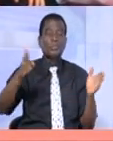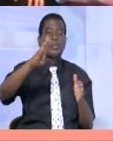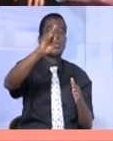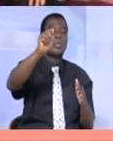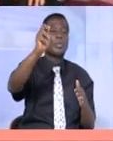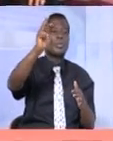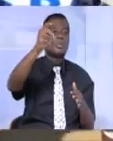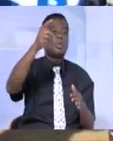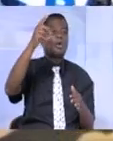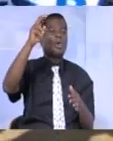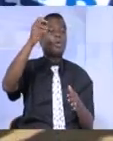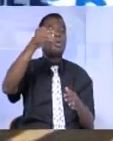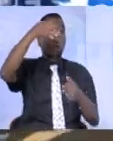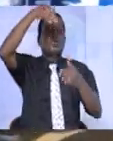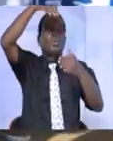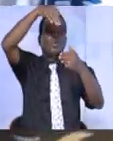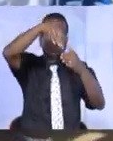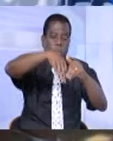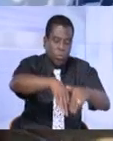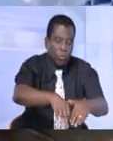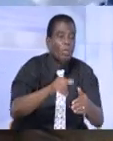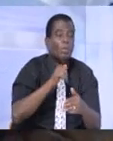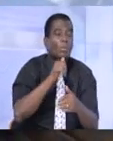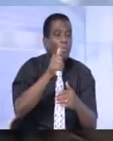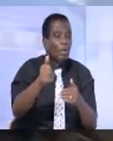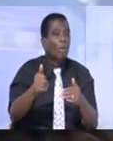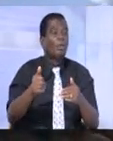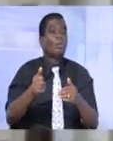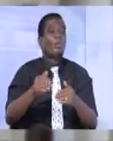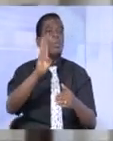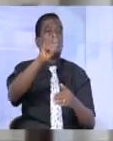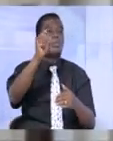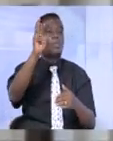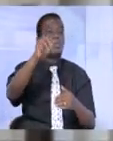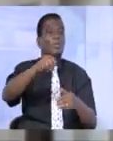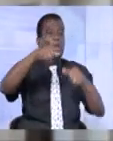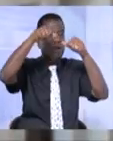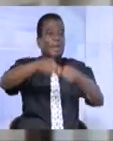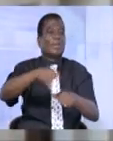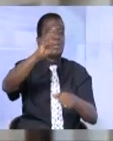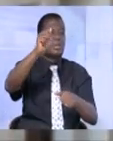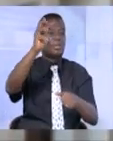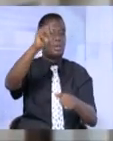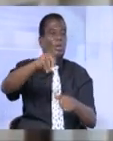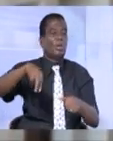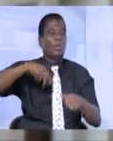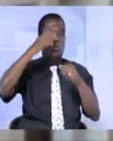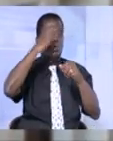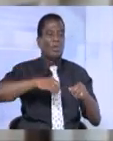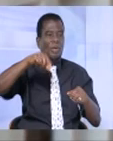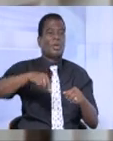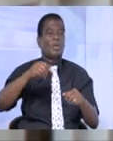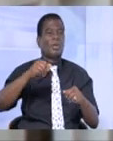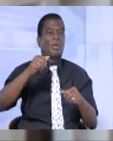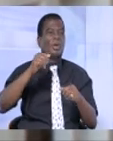sombrera pas, mais s'élèvera plus digne et fier. Le Bassam demeure Grand Bassam et nous souhaitons que les Abidjanais et les